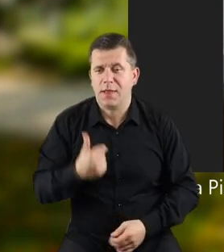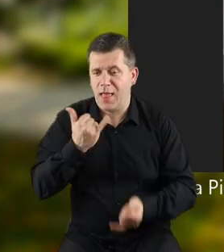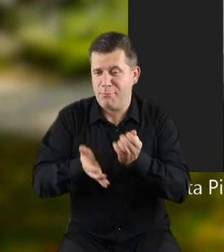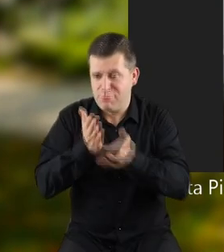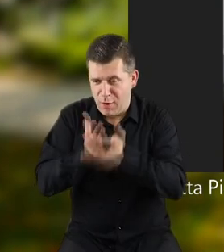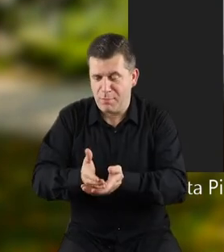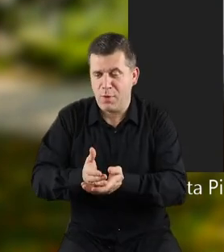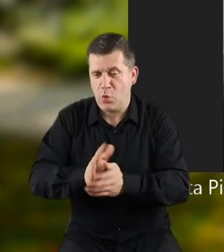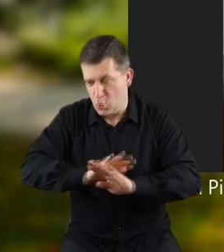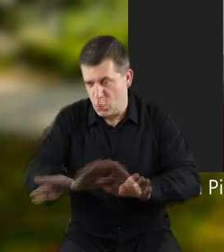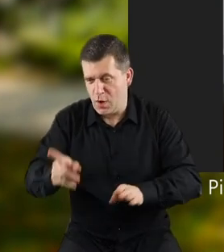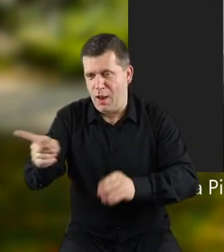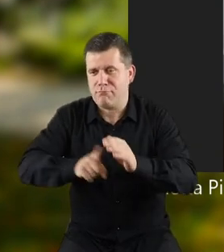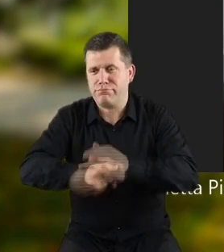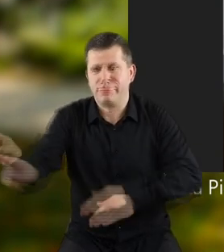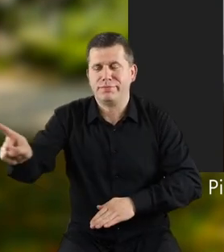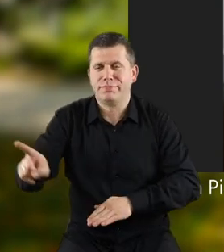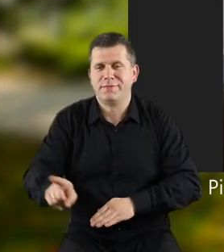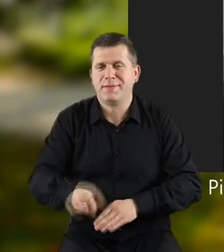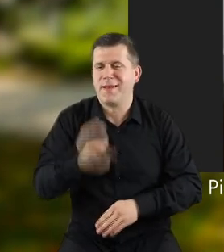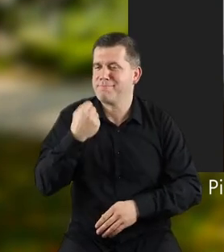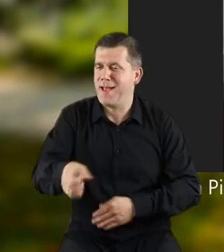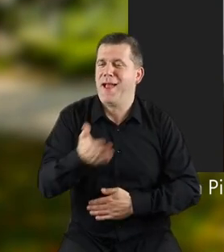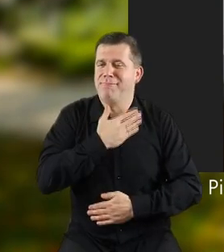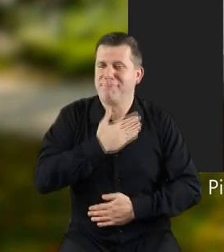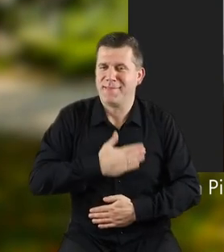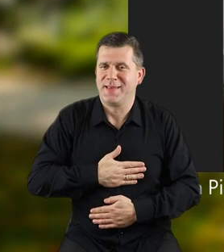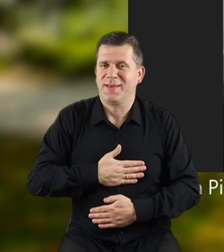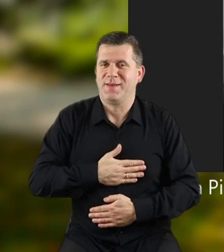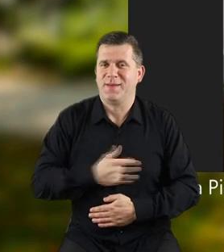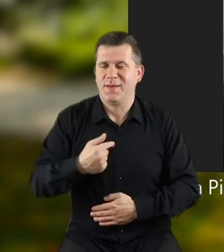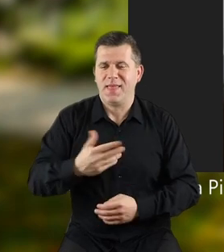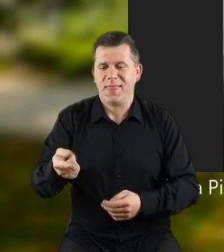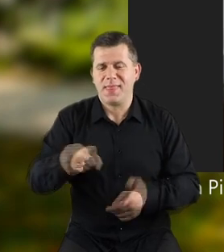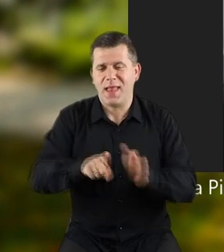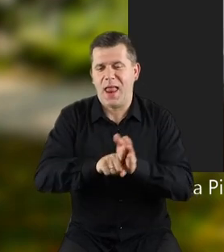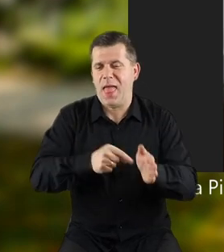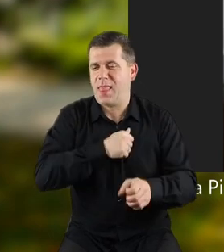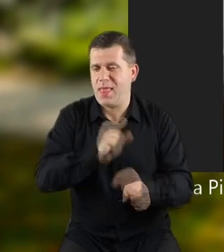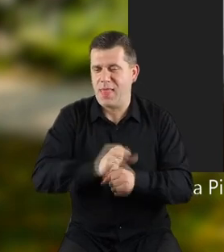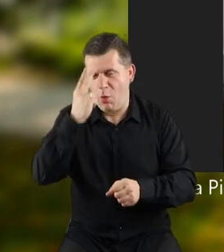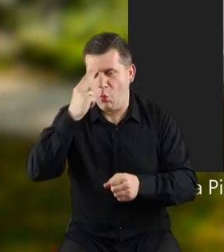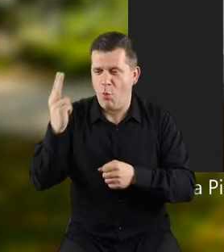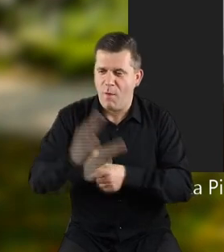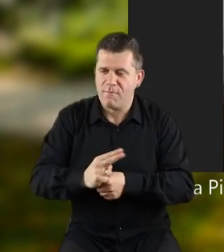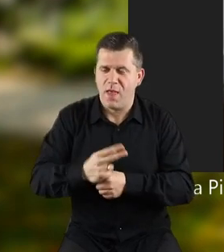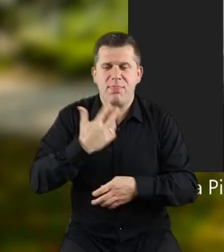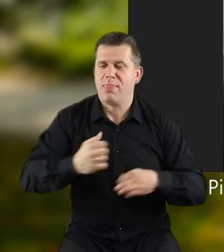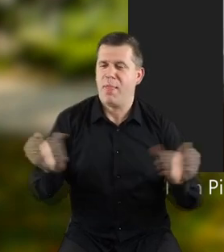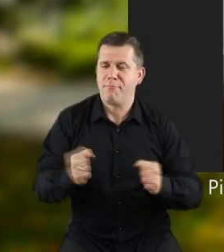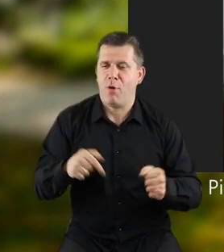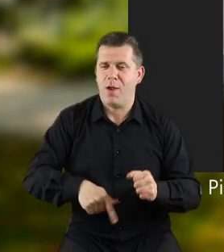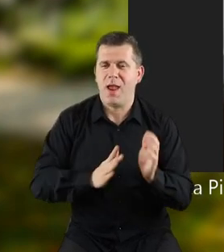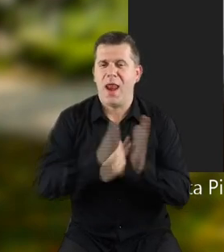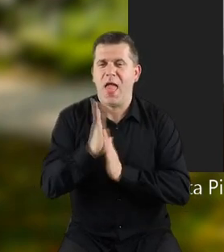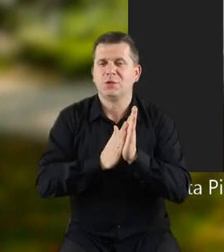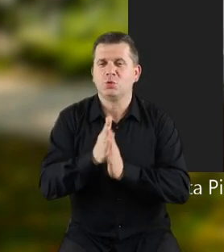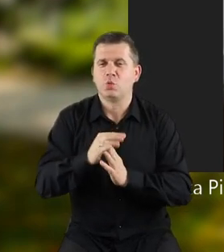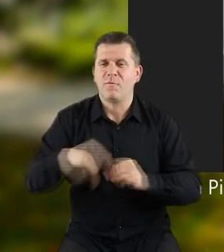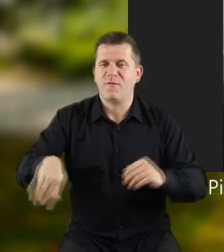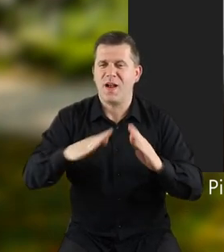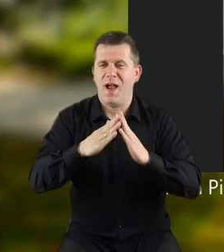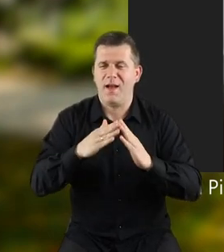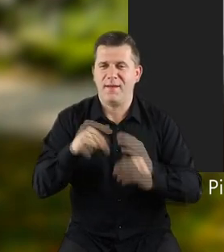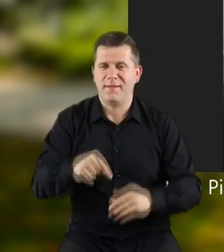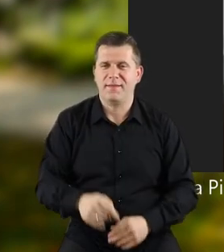oczywiście, jak im się pomoże, to zaraz uciekną, ale to jest bardzo miłe, że nam tutaj ufają i że nie boją się tej leśniczówki za